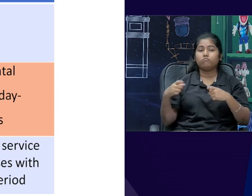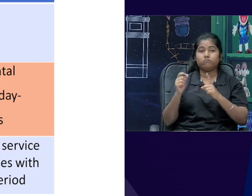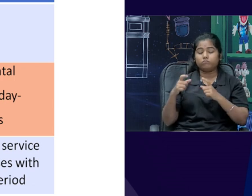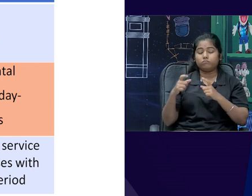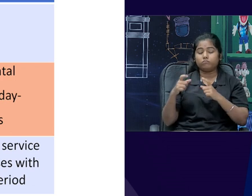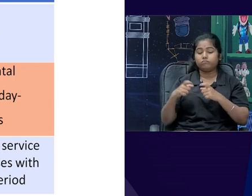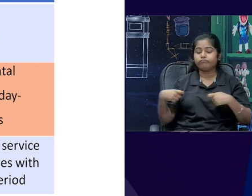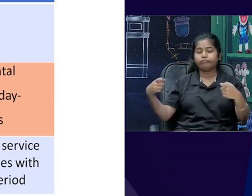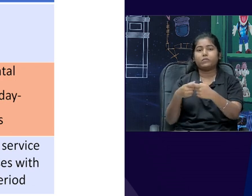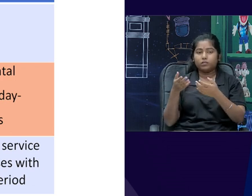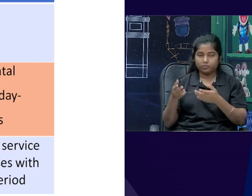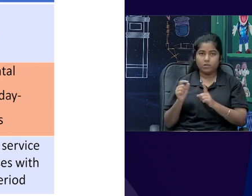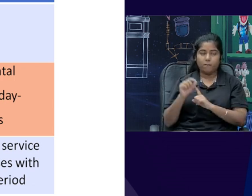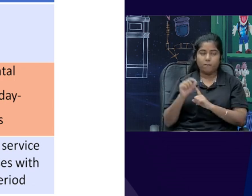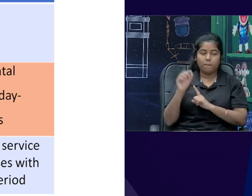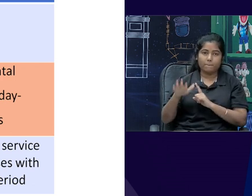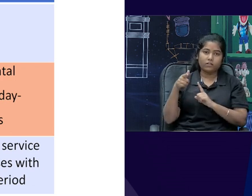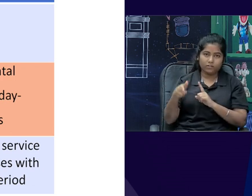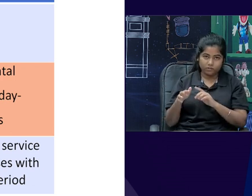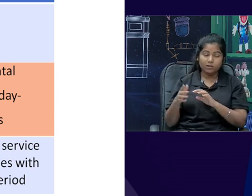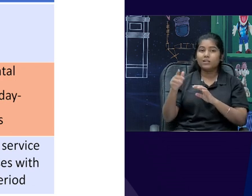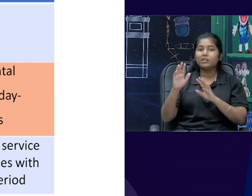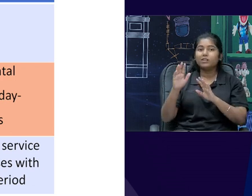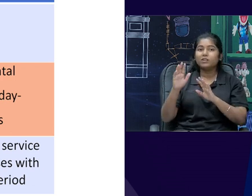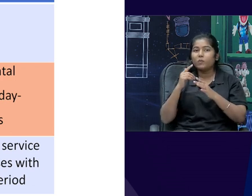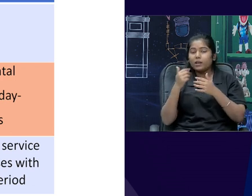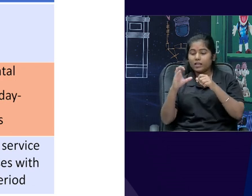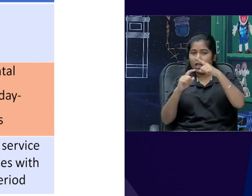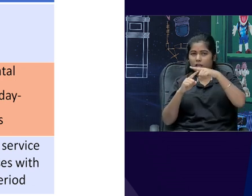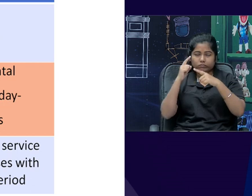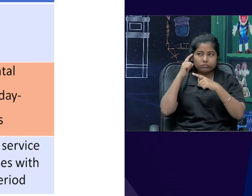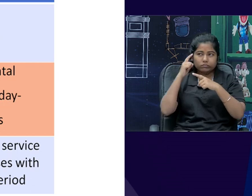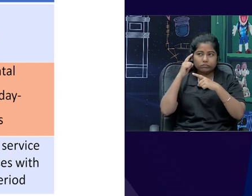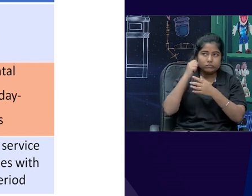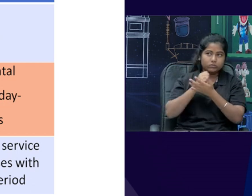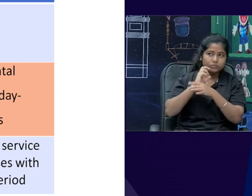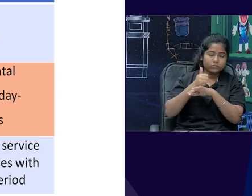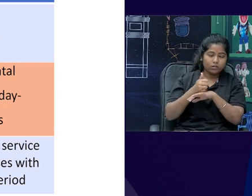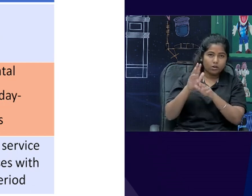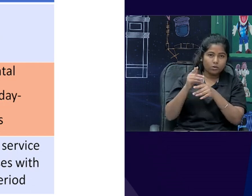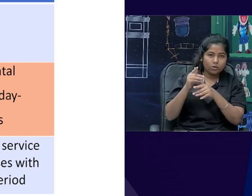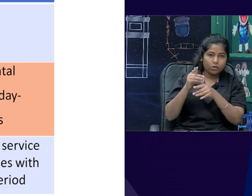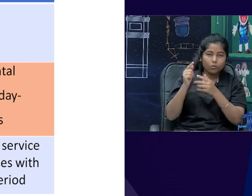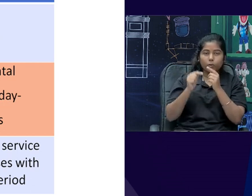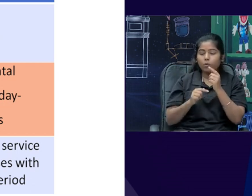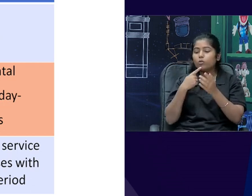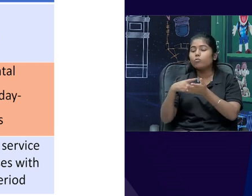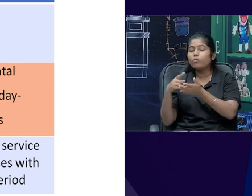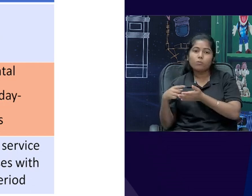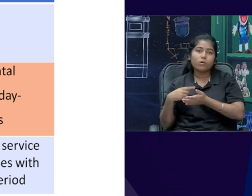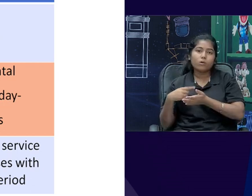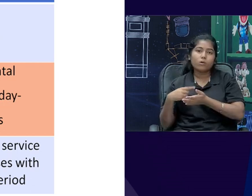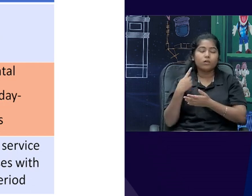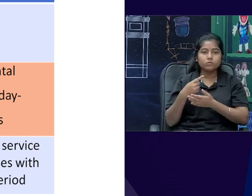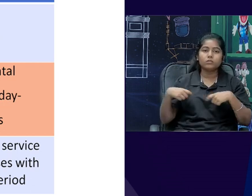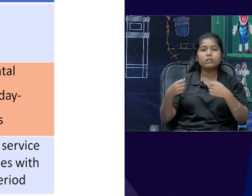parliament से, वो फॉर्म हुई थी, state legislature की act पी हो सकती है, अगर state trading corporation, किसी महराष्टरा की कोई corporation